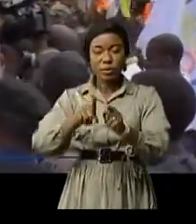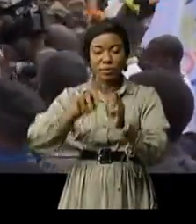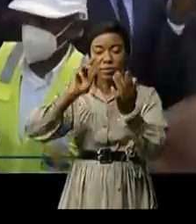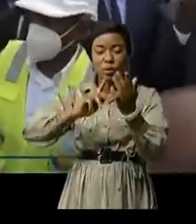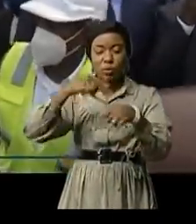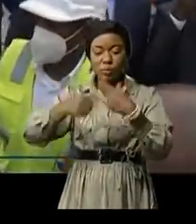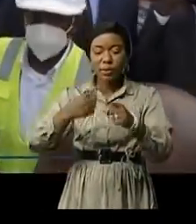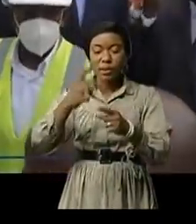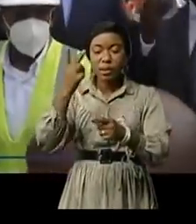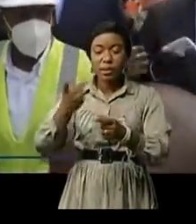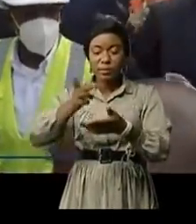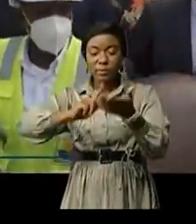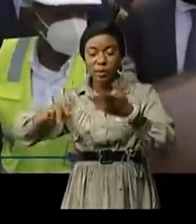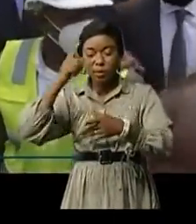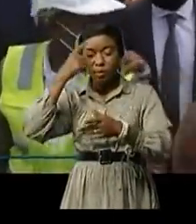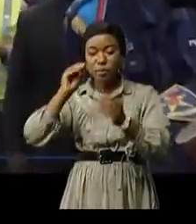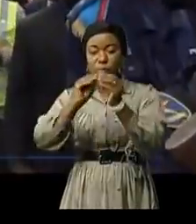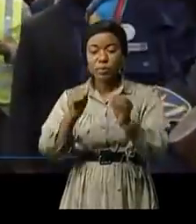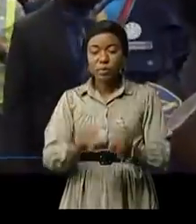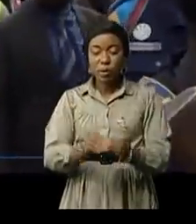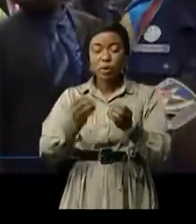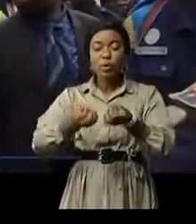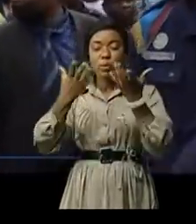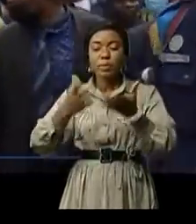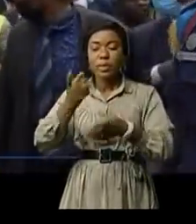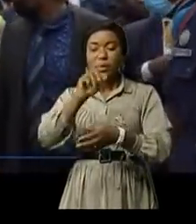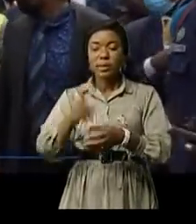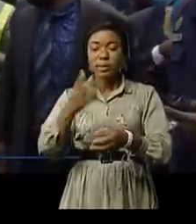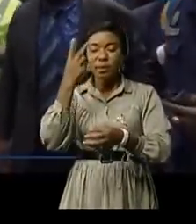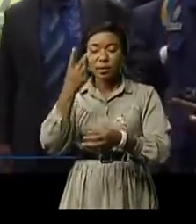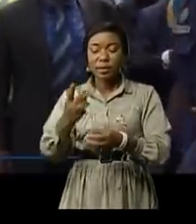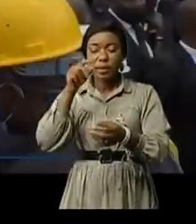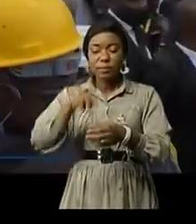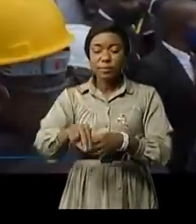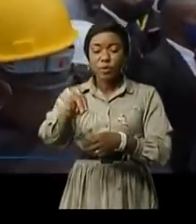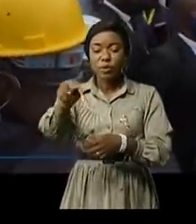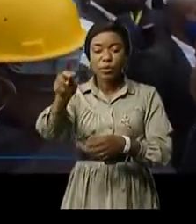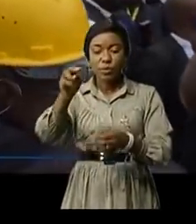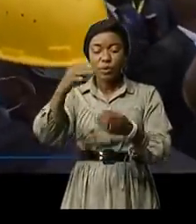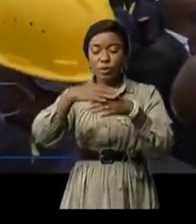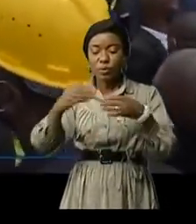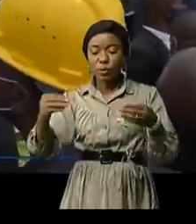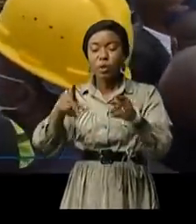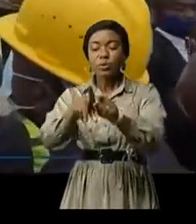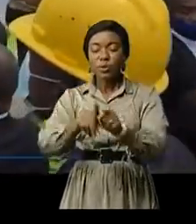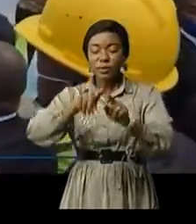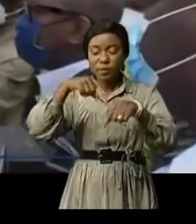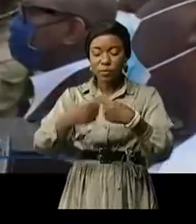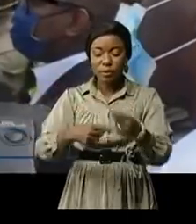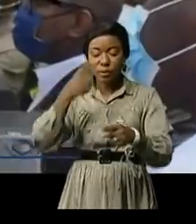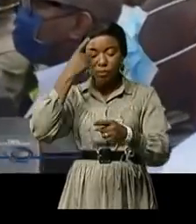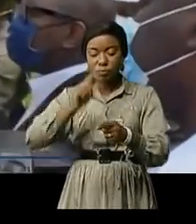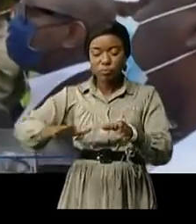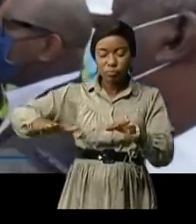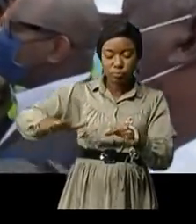en deux phases pour un coût global de 32 millions de dollars américains sur le financement du trésor public. La première phase consiste à la